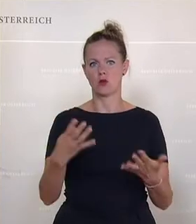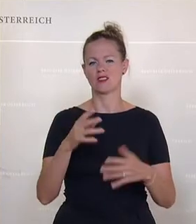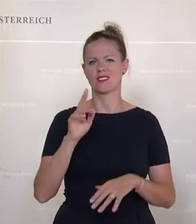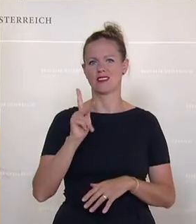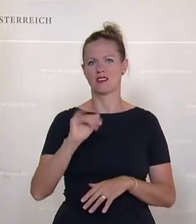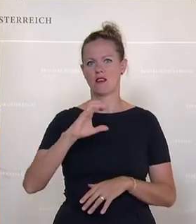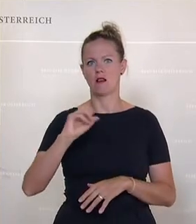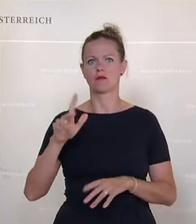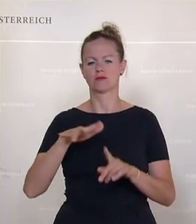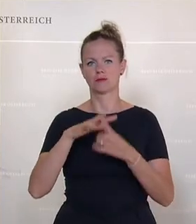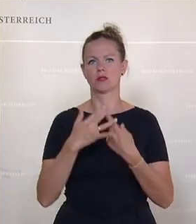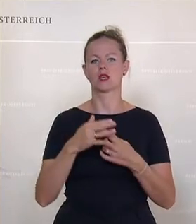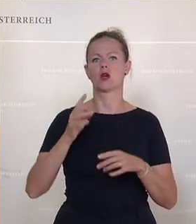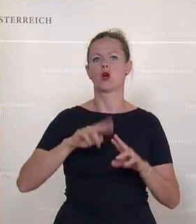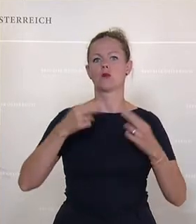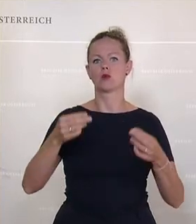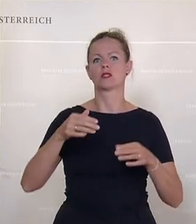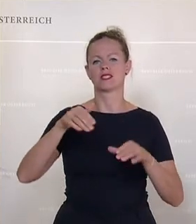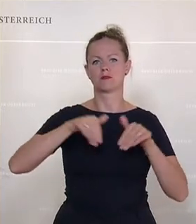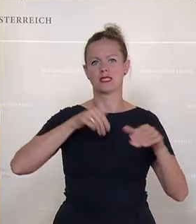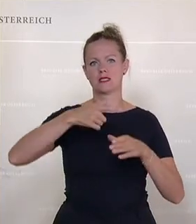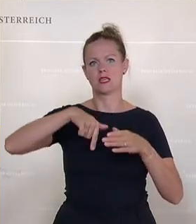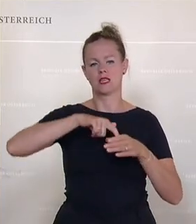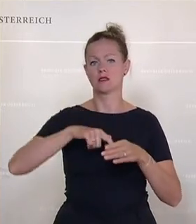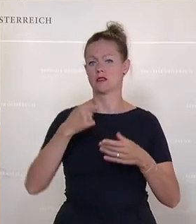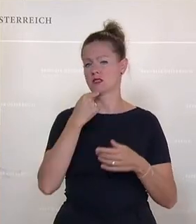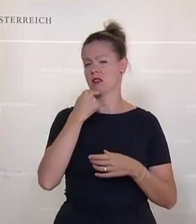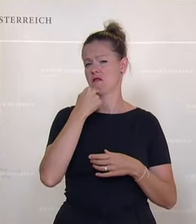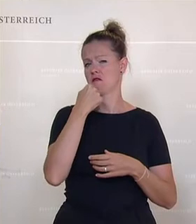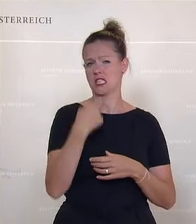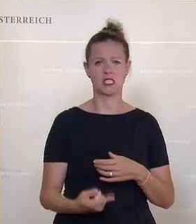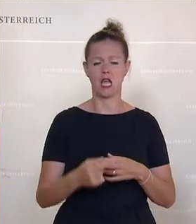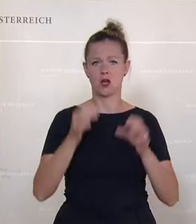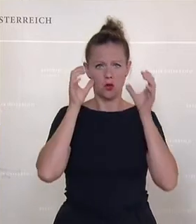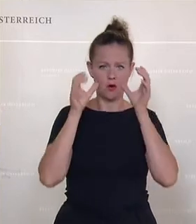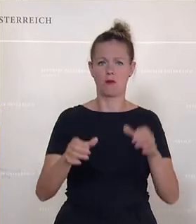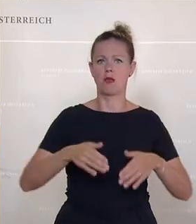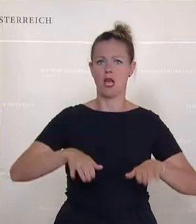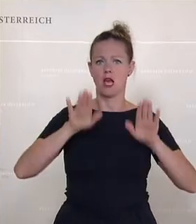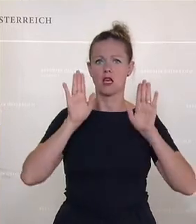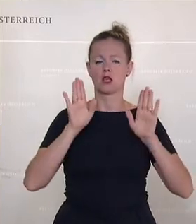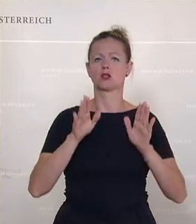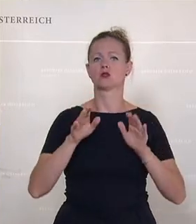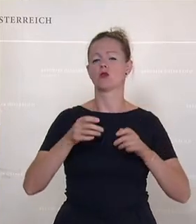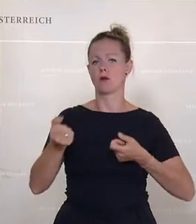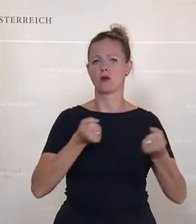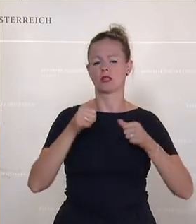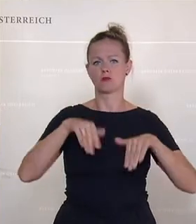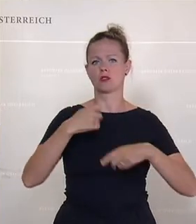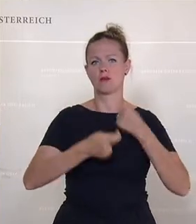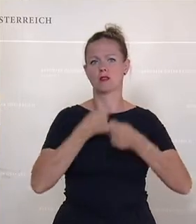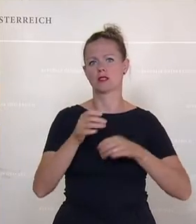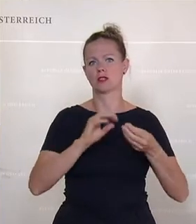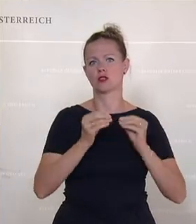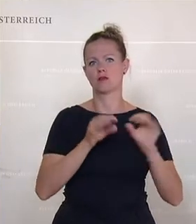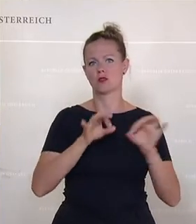Kollegen an den Bundesminister für Inneres betreffend völliges Versagen der ÖVP in der Asylpolitik dringlich zu behandeln. Gemäß der Geschäftsordnung